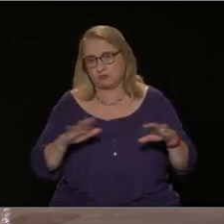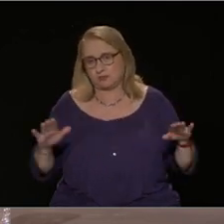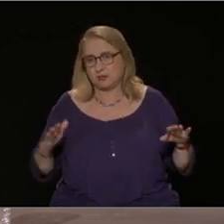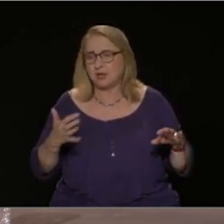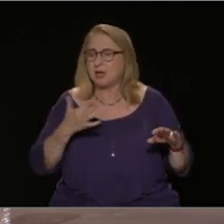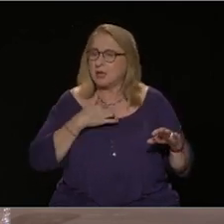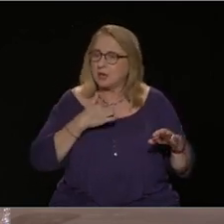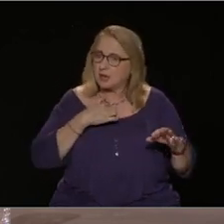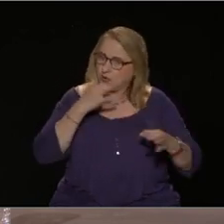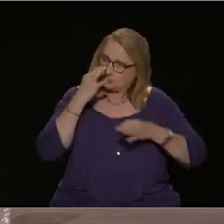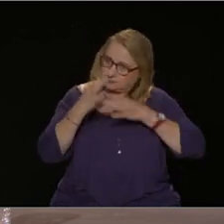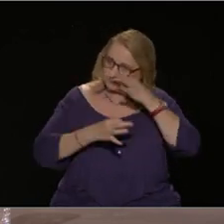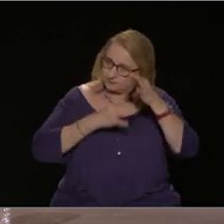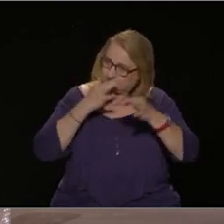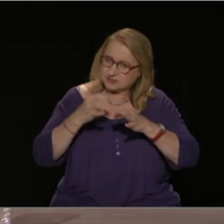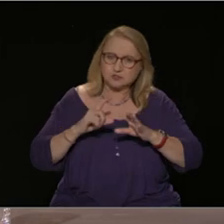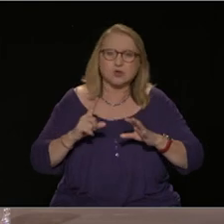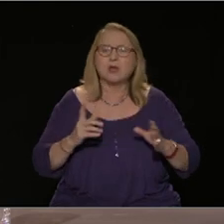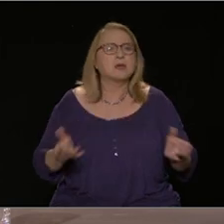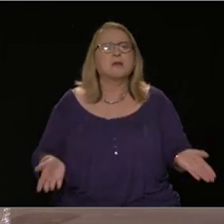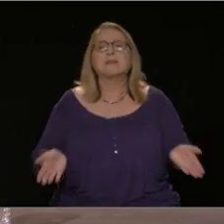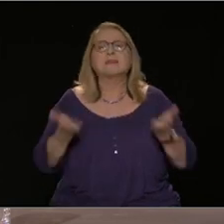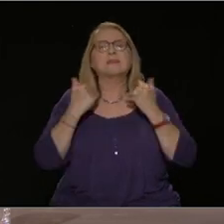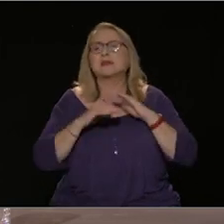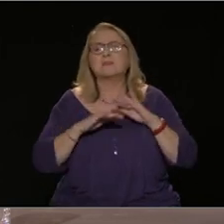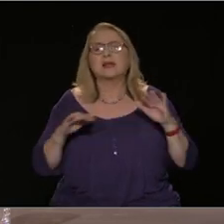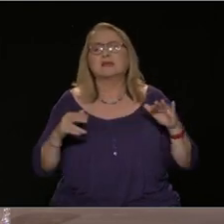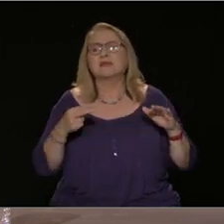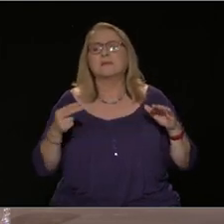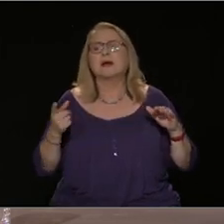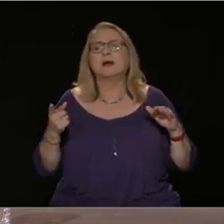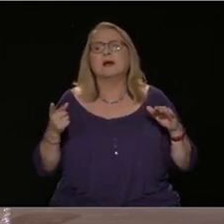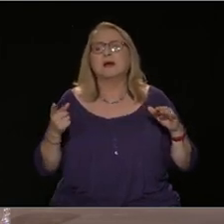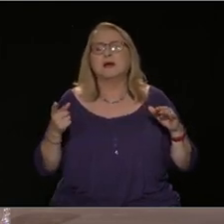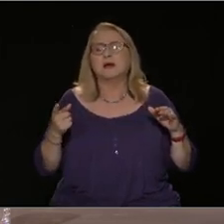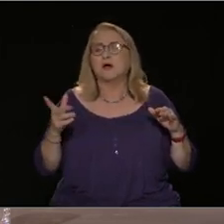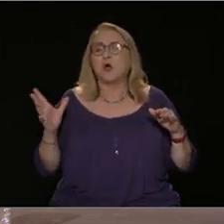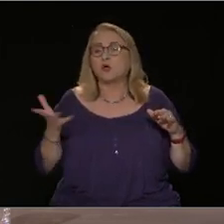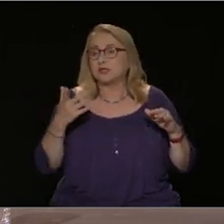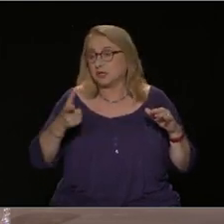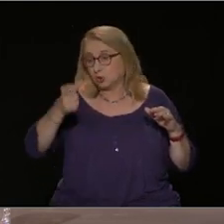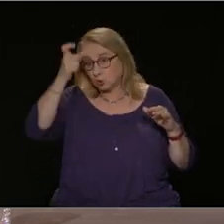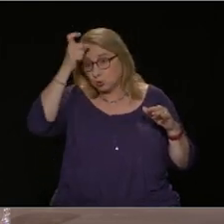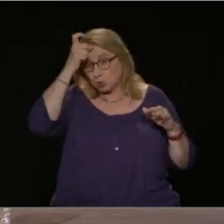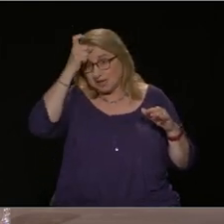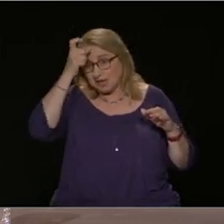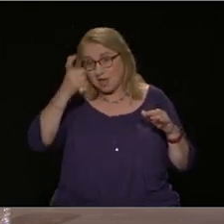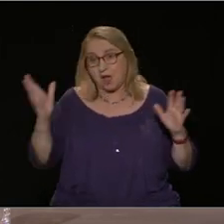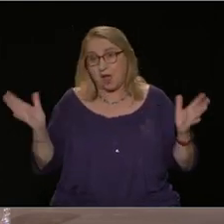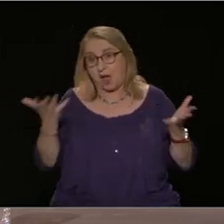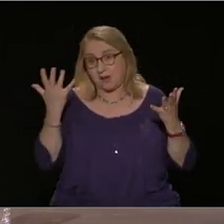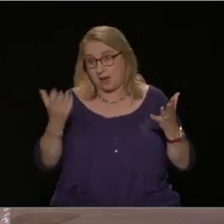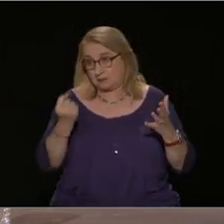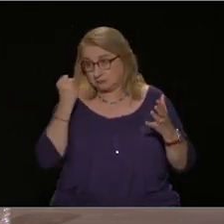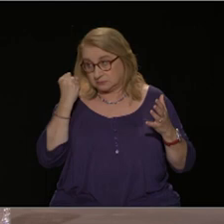Εξηγούμε, δεν υπάρχει θέμα ότι μία ενισχυμένη Τουρκία, ένας πολύ ισχυροποιημένος τουρκικός